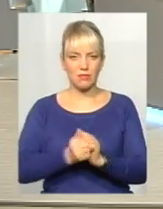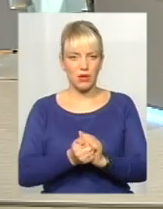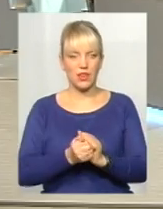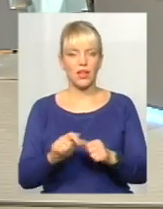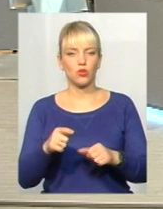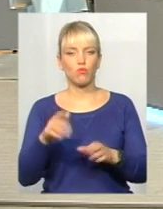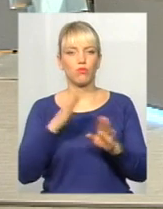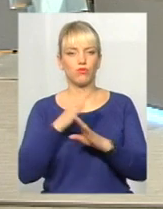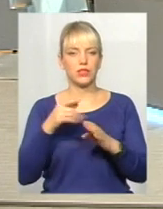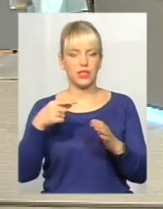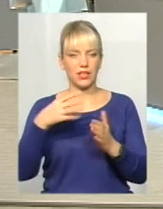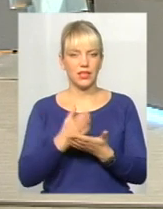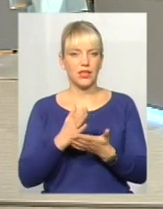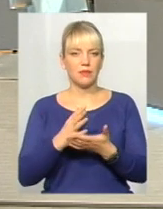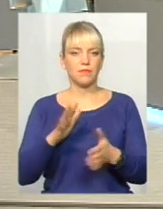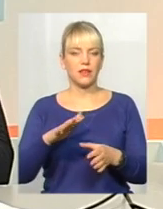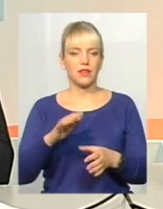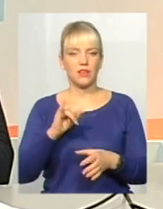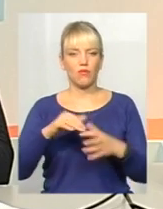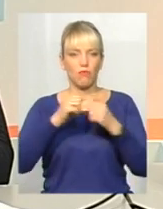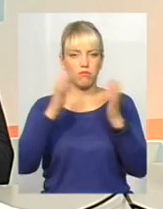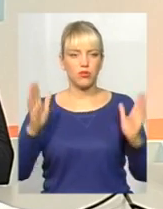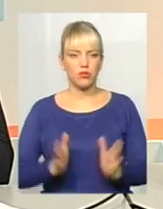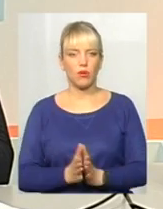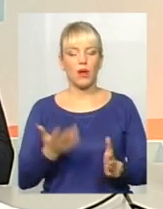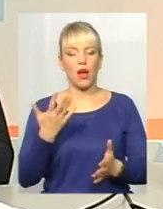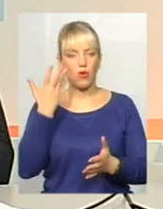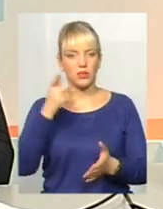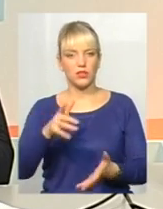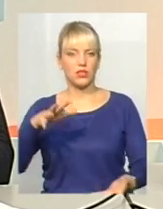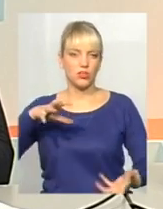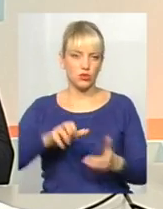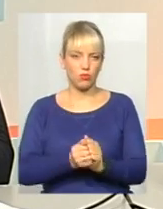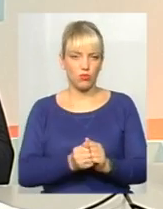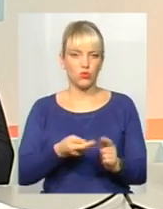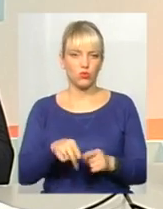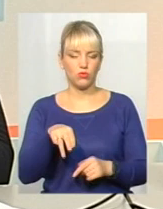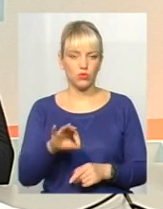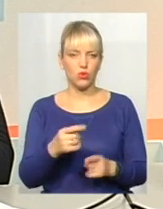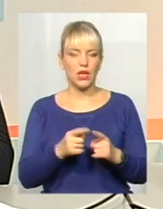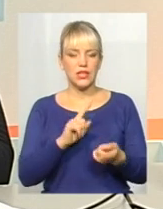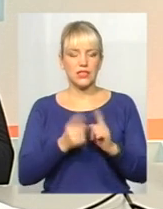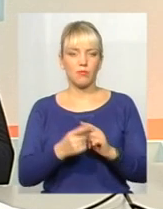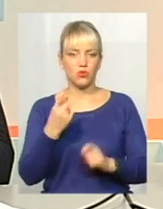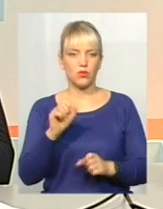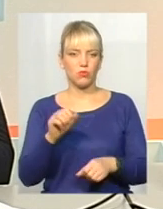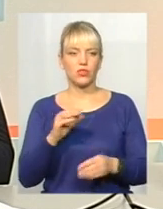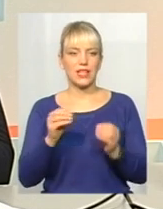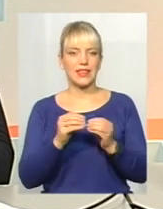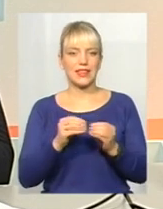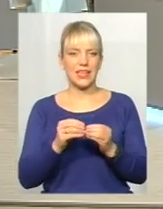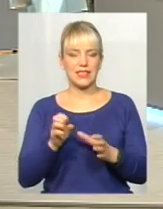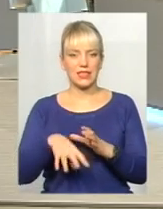пакетику, і якщо ми її просто елементарно сплюснули, ножками потоптали, то таких замість однієї можна 10 всунути